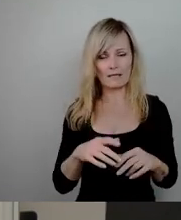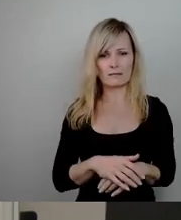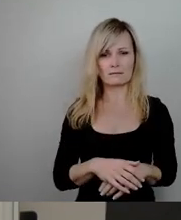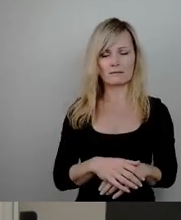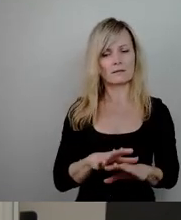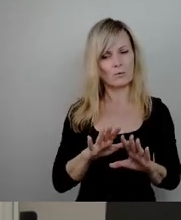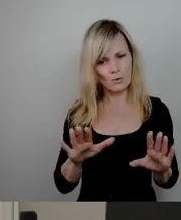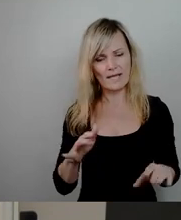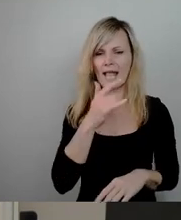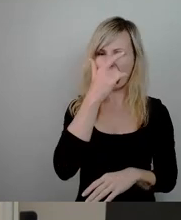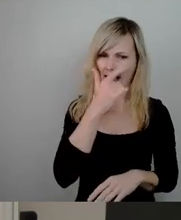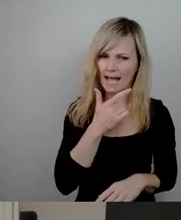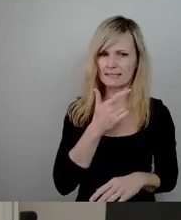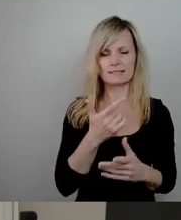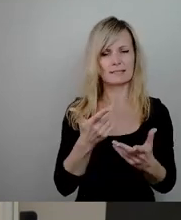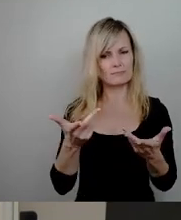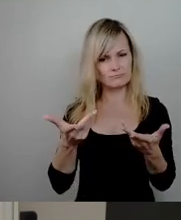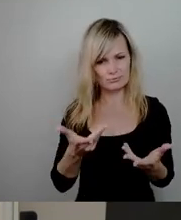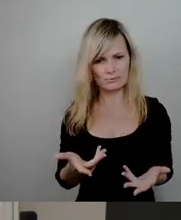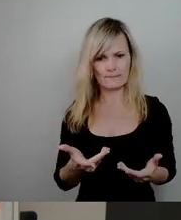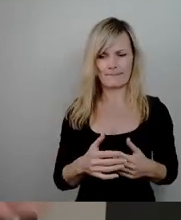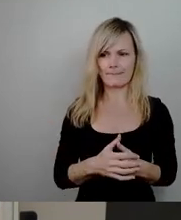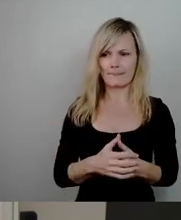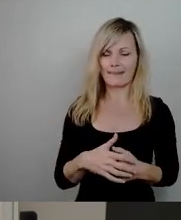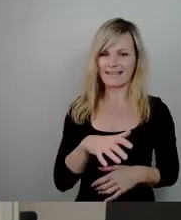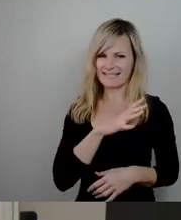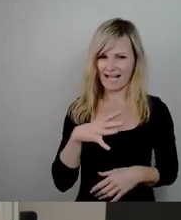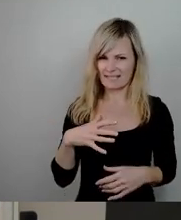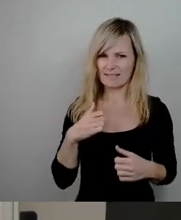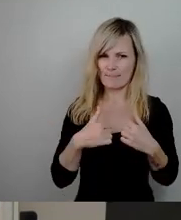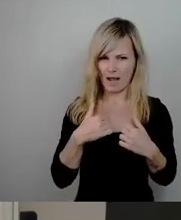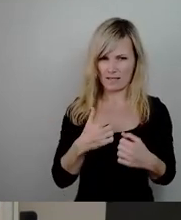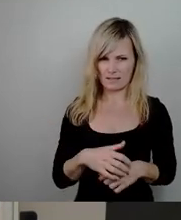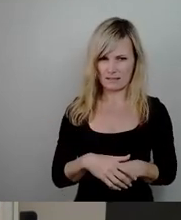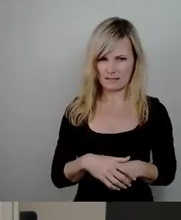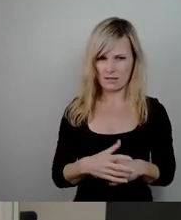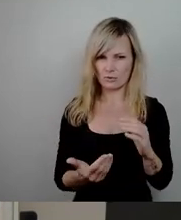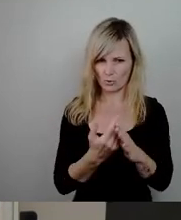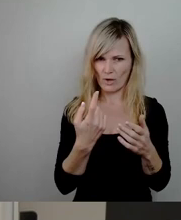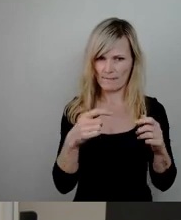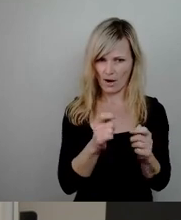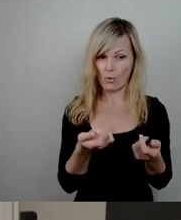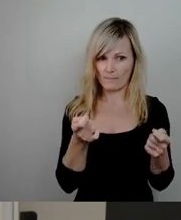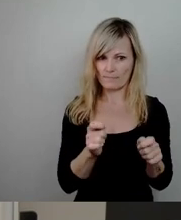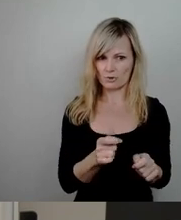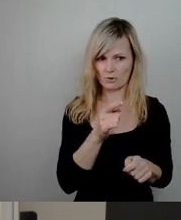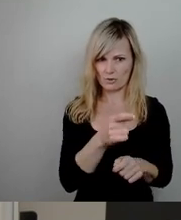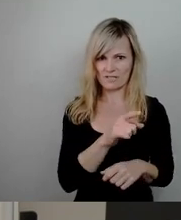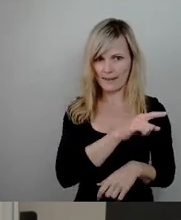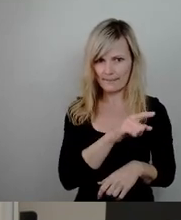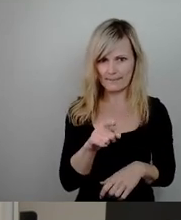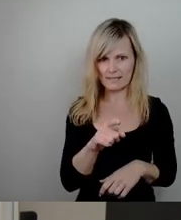mitgeteilt, dass das mit dem Sachsenbad, das ja beschlossen ist, der Neubau des Sachsenbades, dass sich das bis auf Weiteres nicht